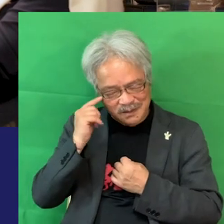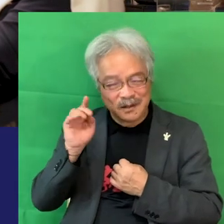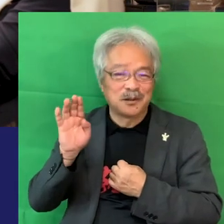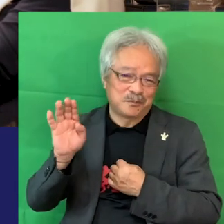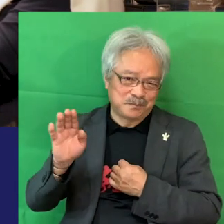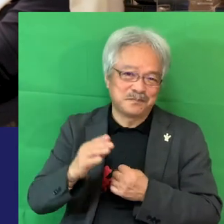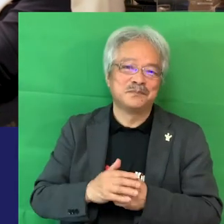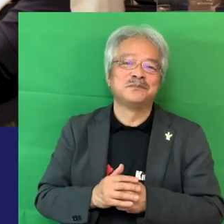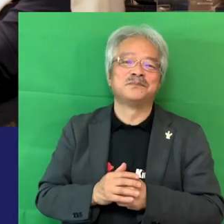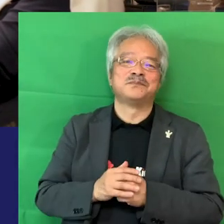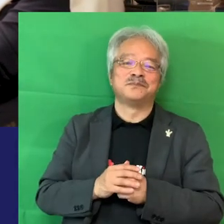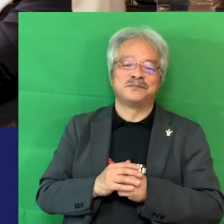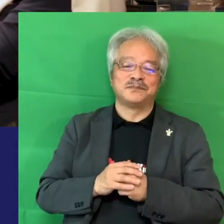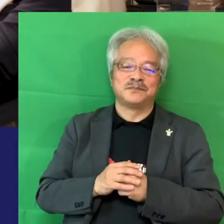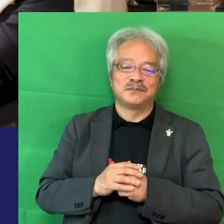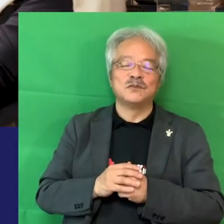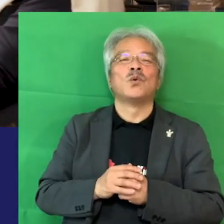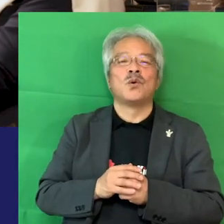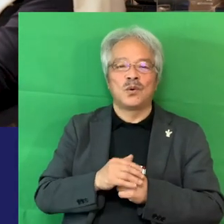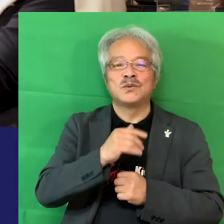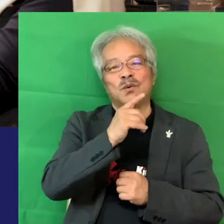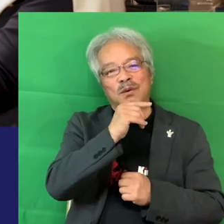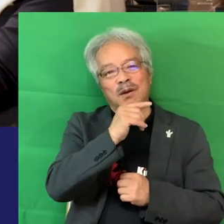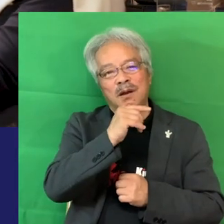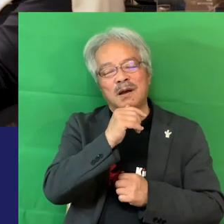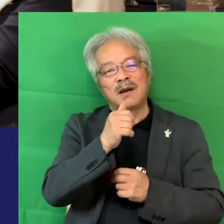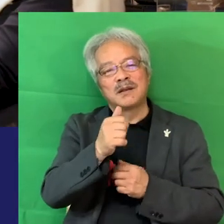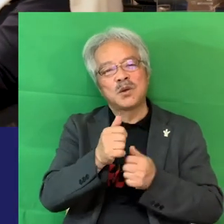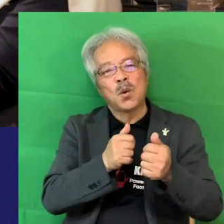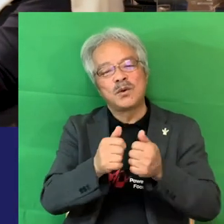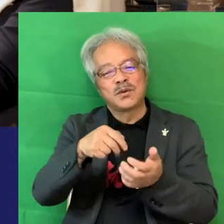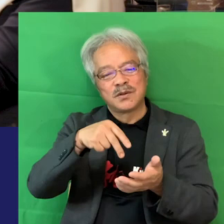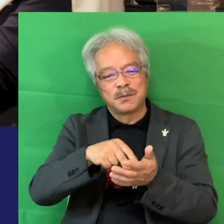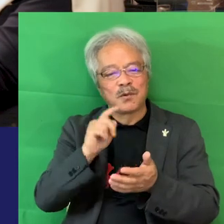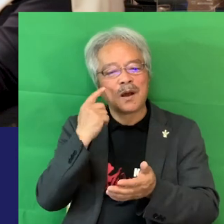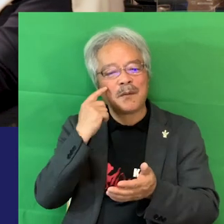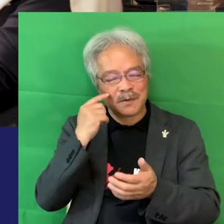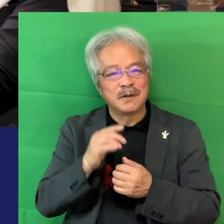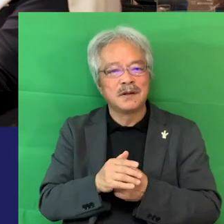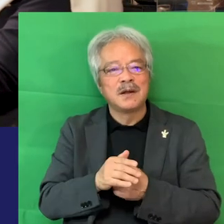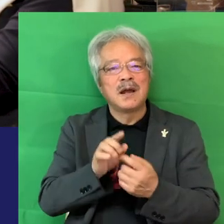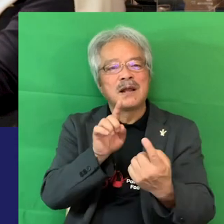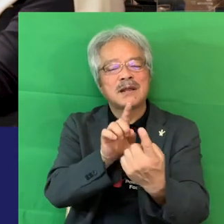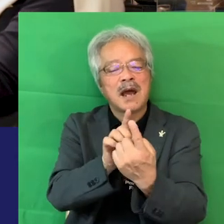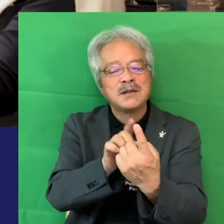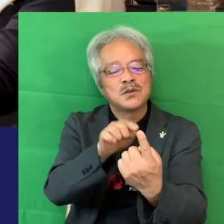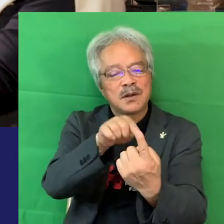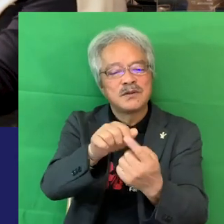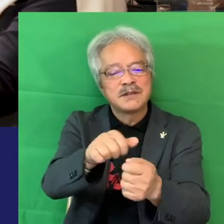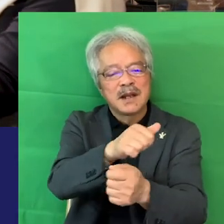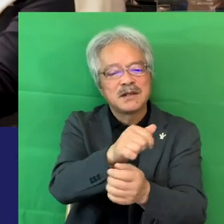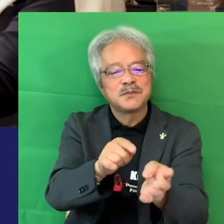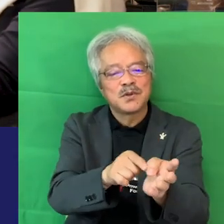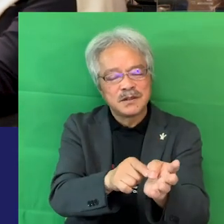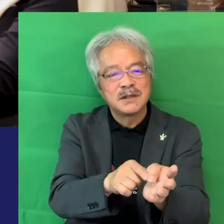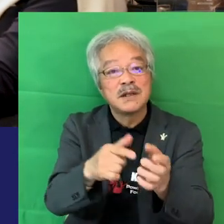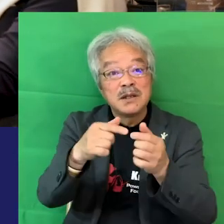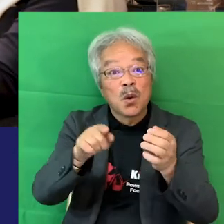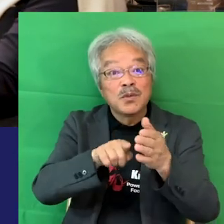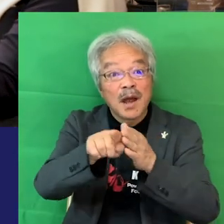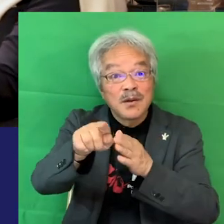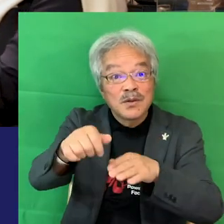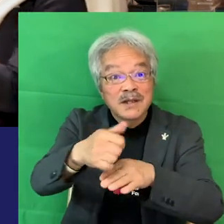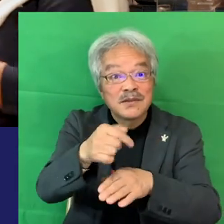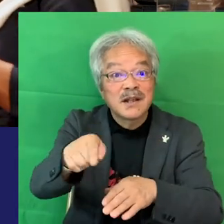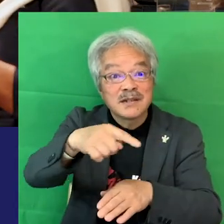く考えるところですよね競技としてもね対象となる選手もそうだしただ日本代表の選手たちは